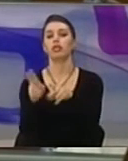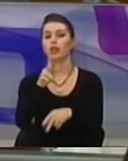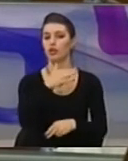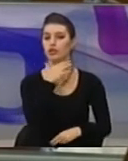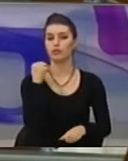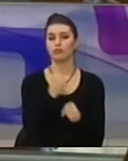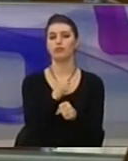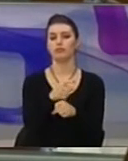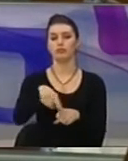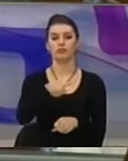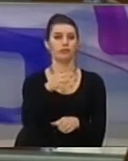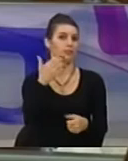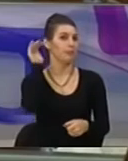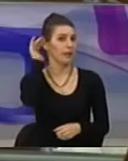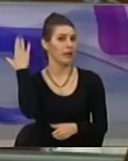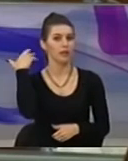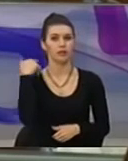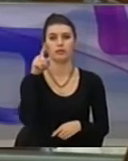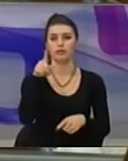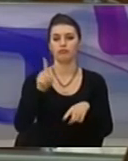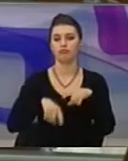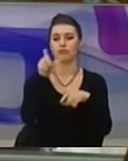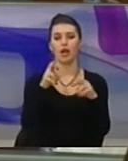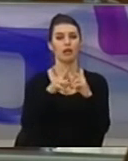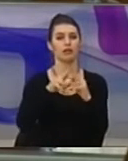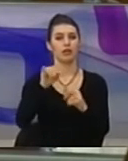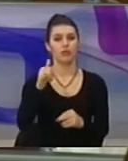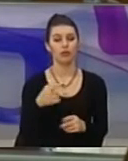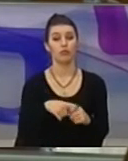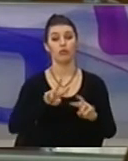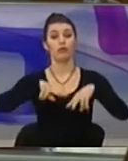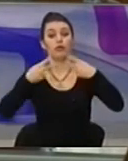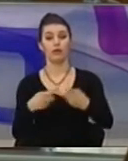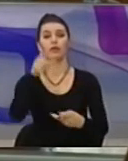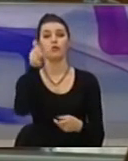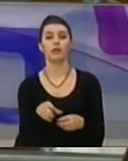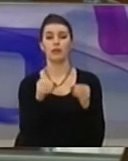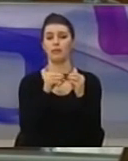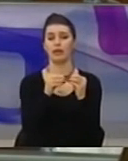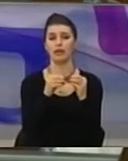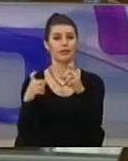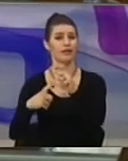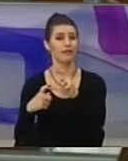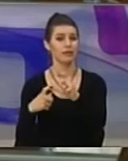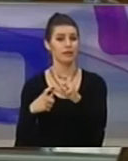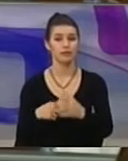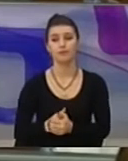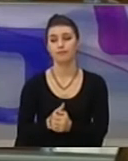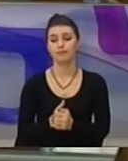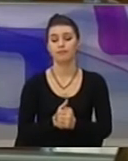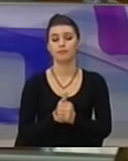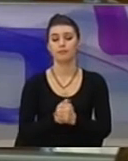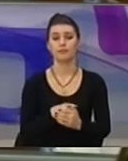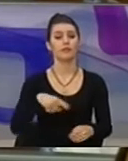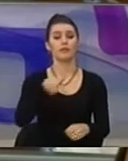krye ministrit, i ablanoviç dhe duke vazhduar pastaj me atë stavilecit. Mos rajrizimi premtimeve nga të